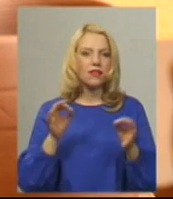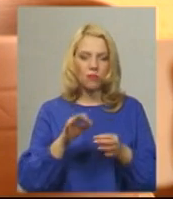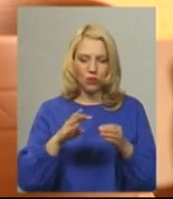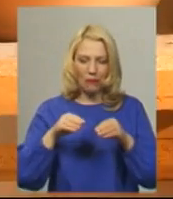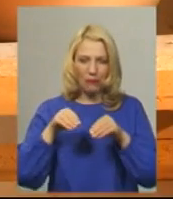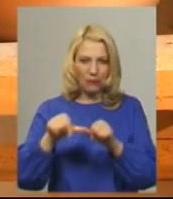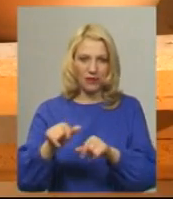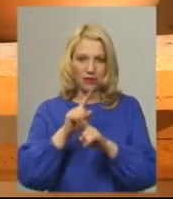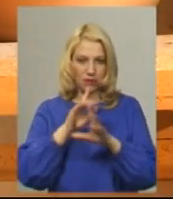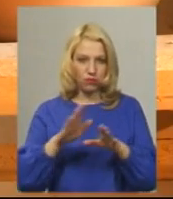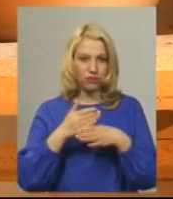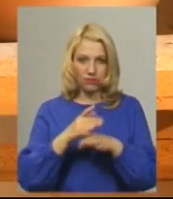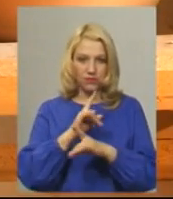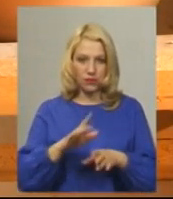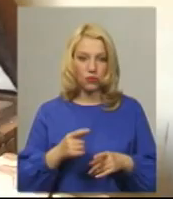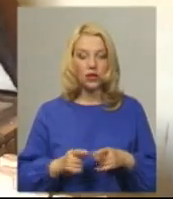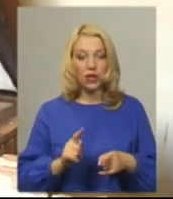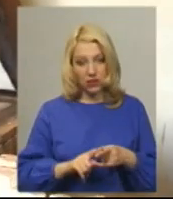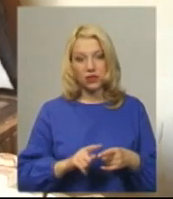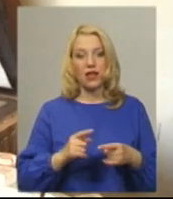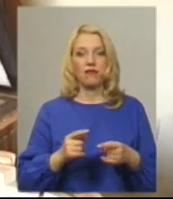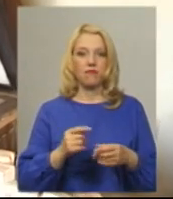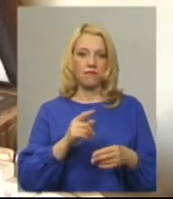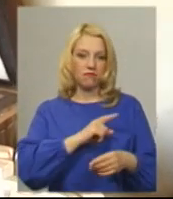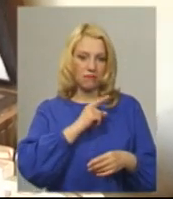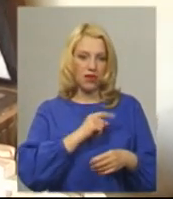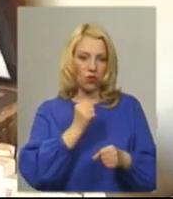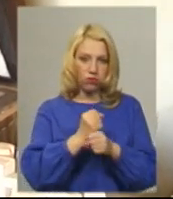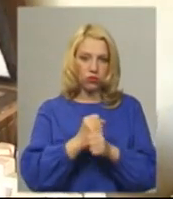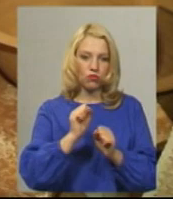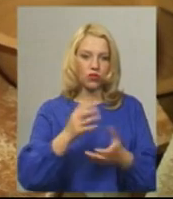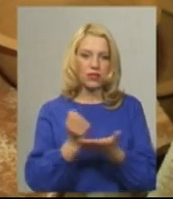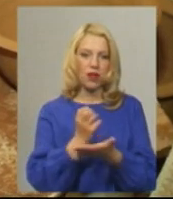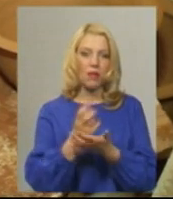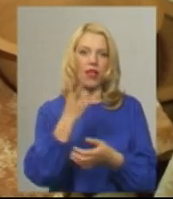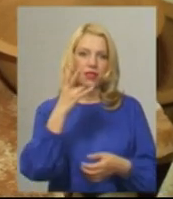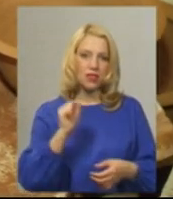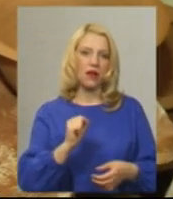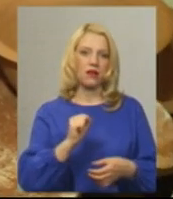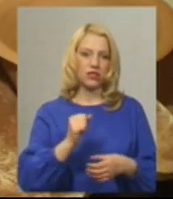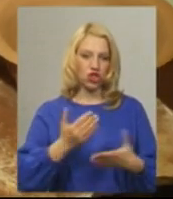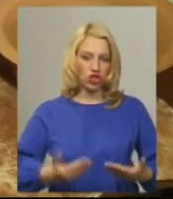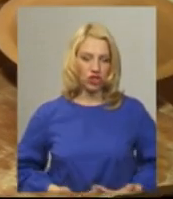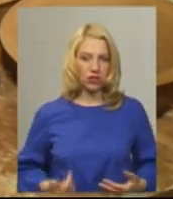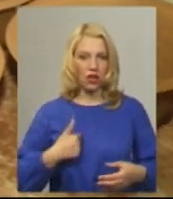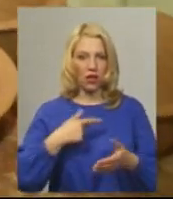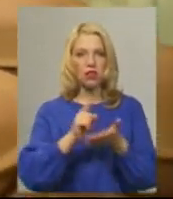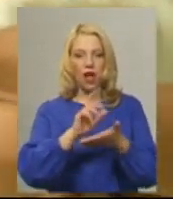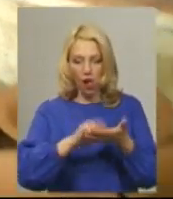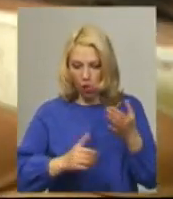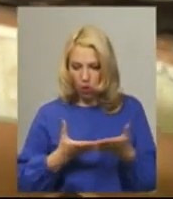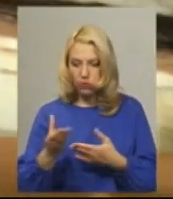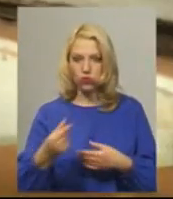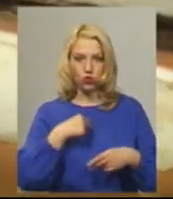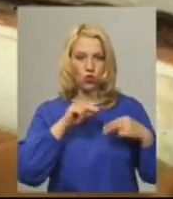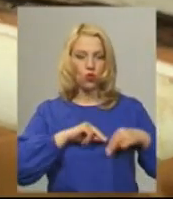гончара, цим ремеслом можна заробити собі на життя. Я навіть будую будинок. У мене майстерня офіційна, в налоги плачу, і тому подобне. Я людям